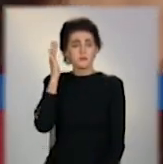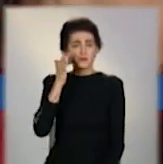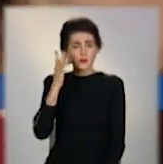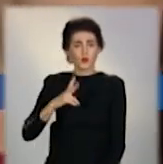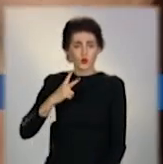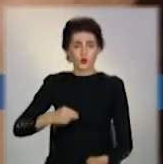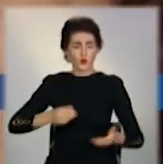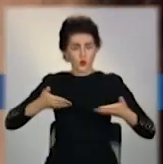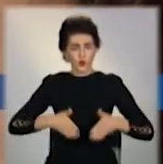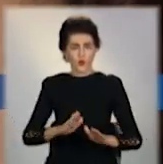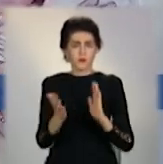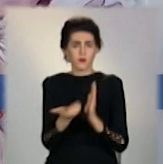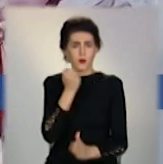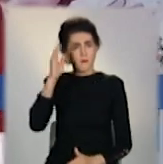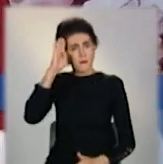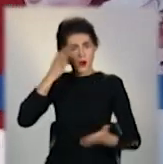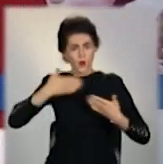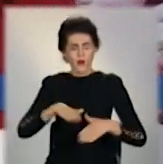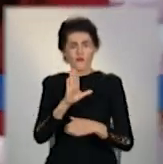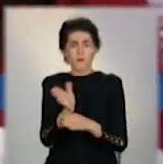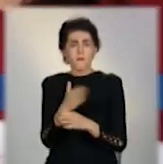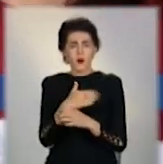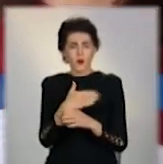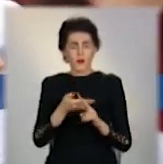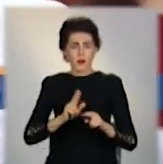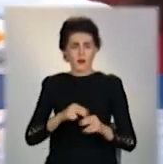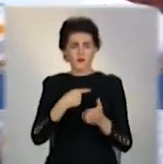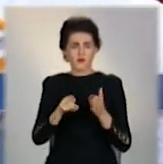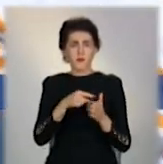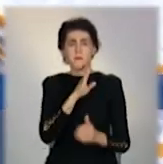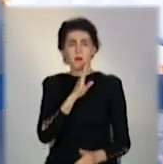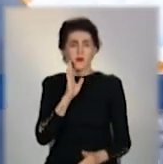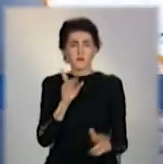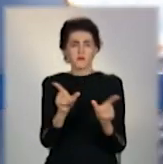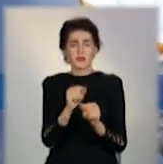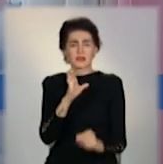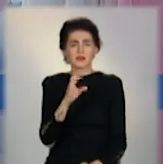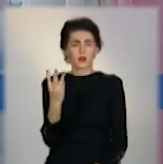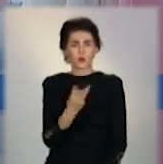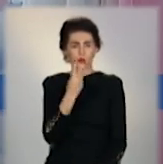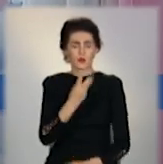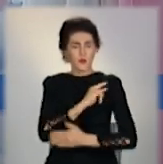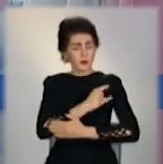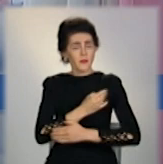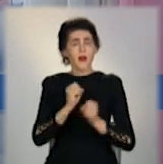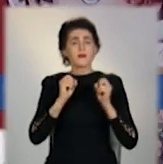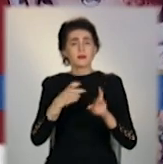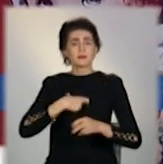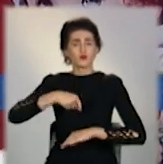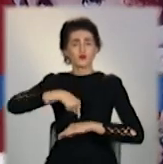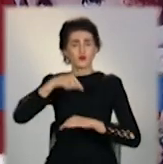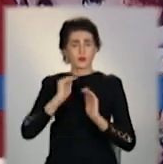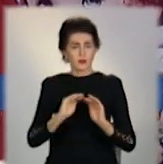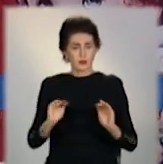доньку, а народила хлопчиків. В Маріуполі з Пологового виписали маму із трійнятами, як почуваються немовлята.